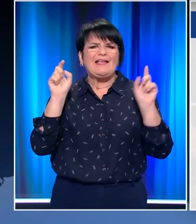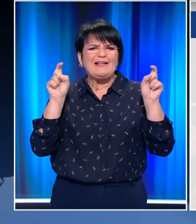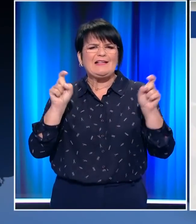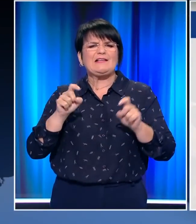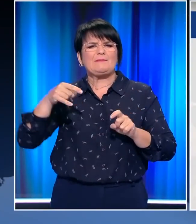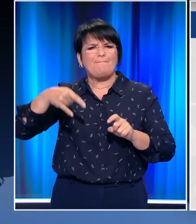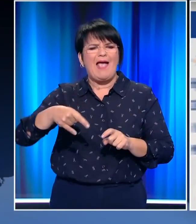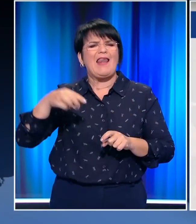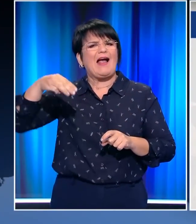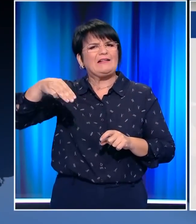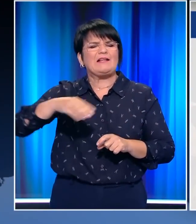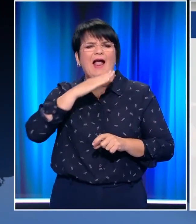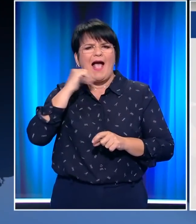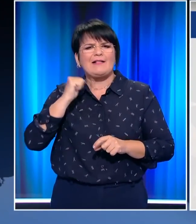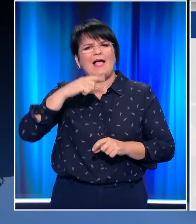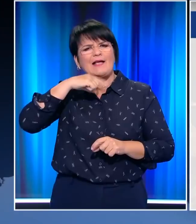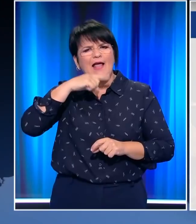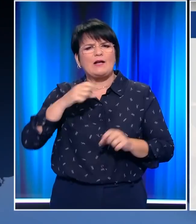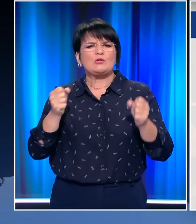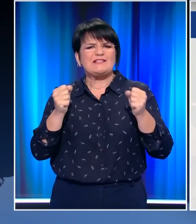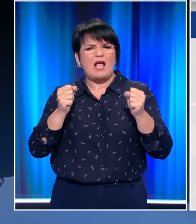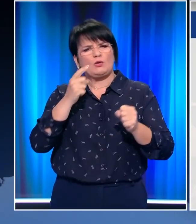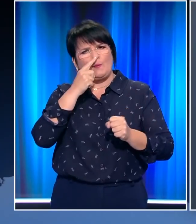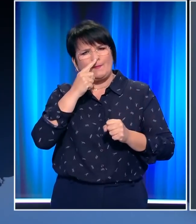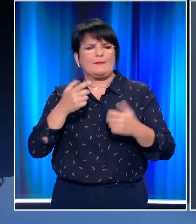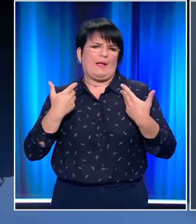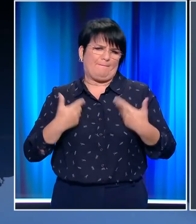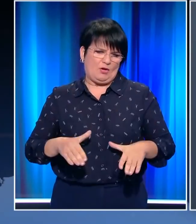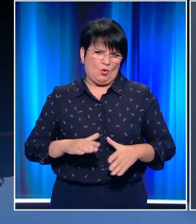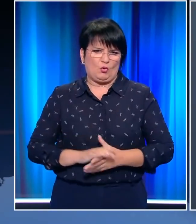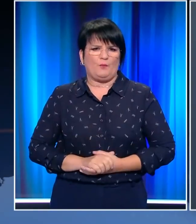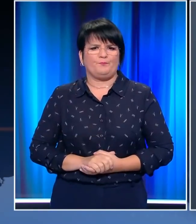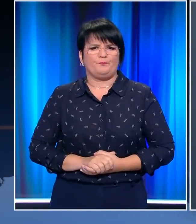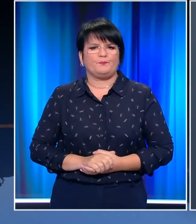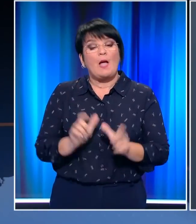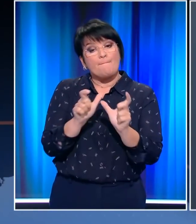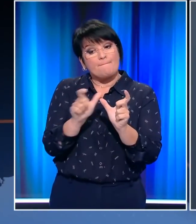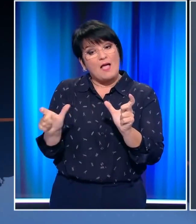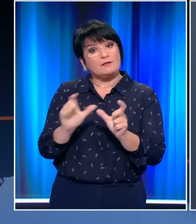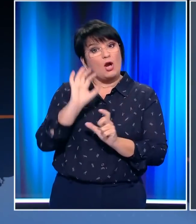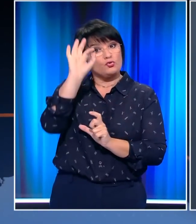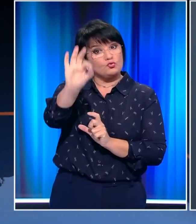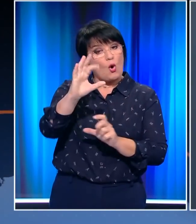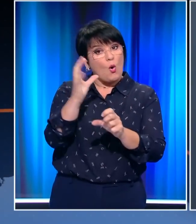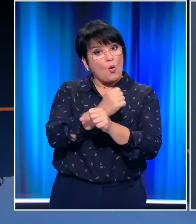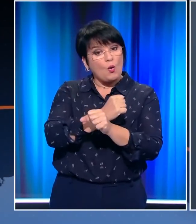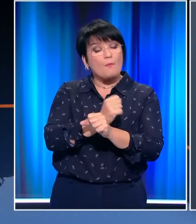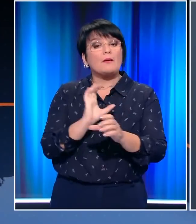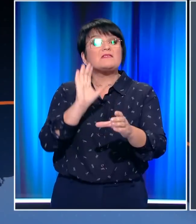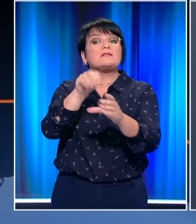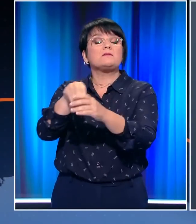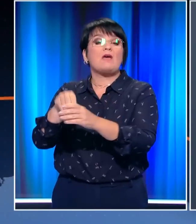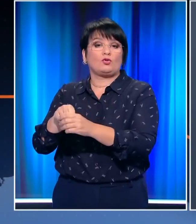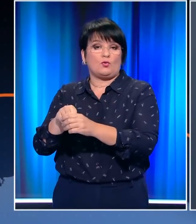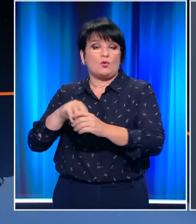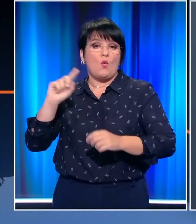Πέλα, Χαλκιδική, Χανιά, Ιράκλιο, Ζάκην, Θολέσβο και Μήκονο. Και για να πετύχουν τα μέτρα το στόχο τους χρειάζεται η συμμετοχή όλων γιατί